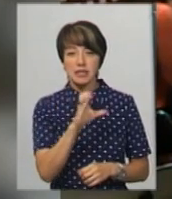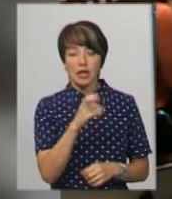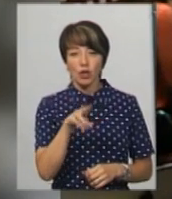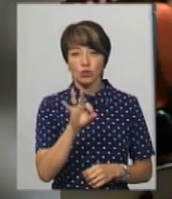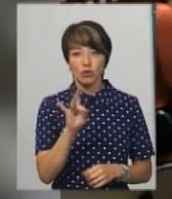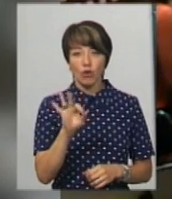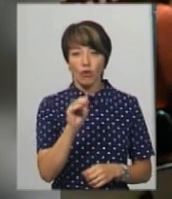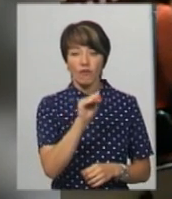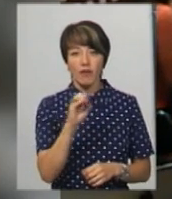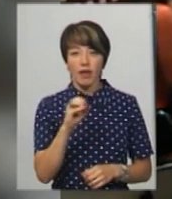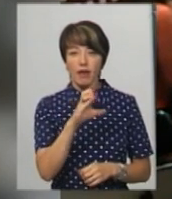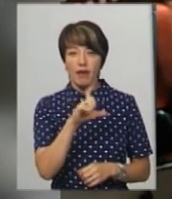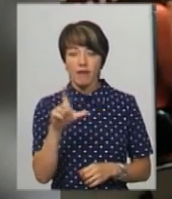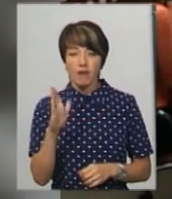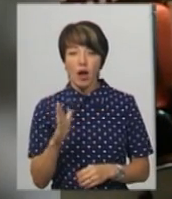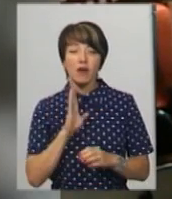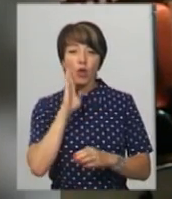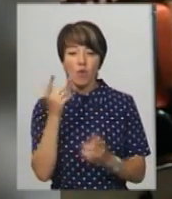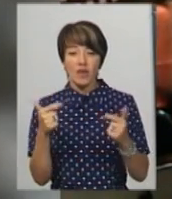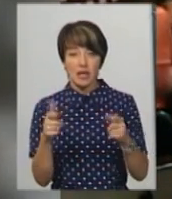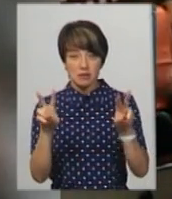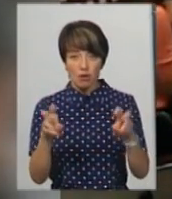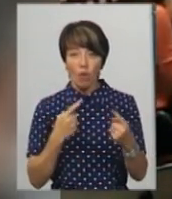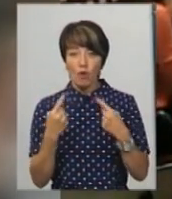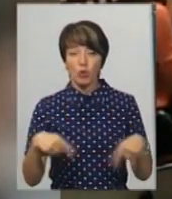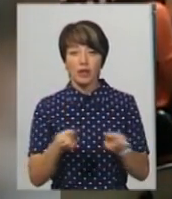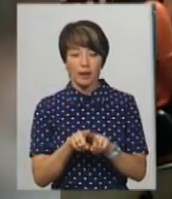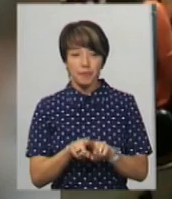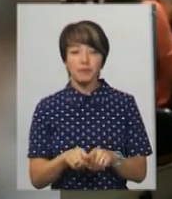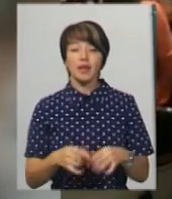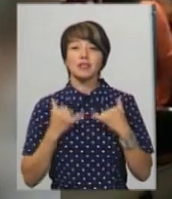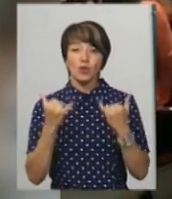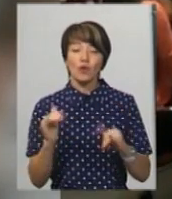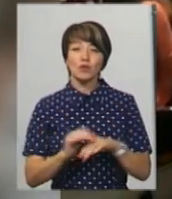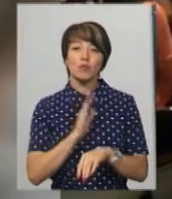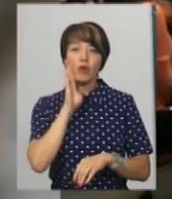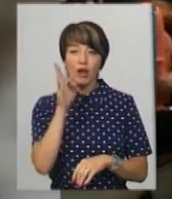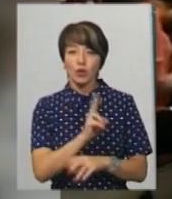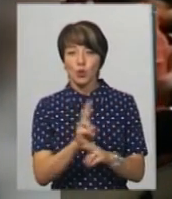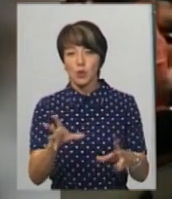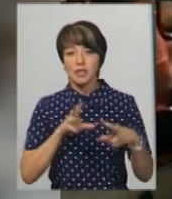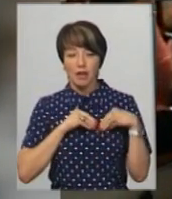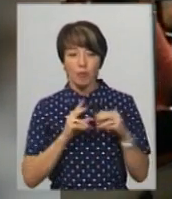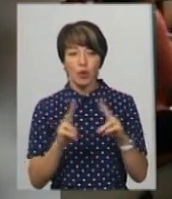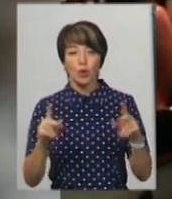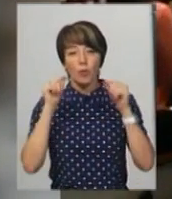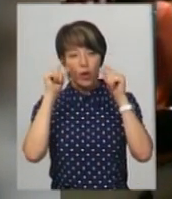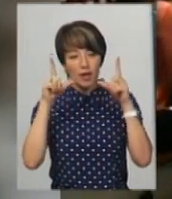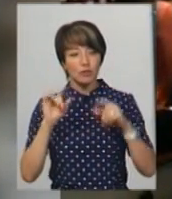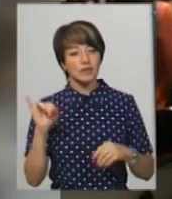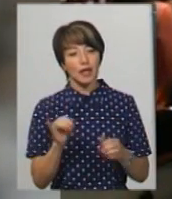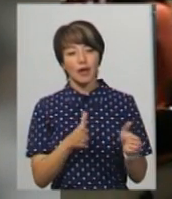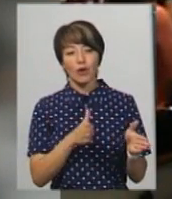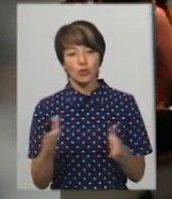у рубриці «Ранковий гість» ми будемо говорити про таке. Так, шановні, добра ранку усім, хто з нами, хто вже прокинувся і